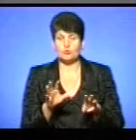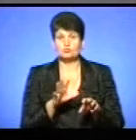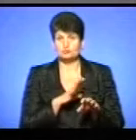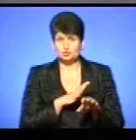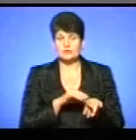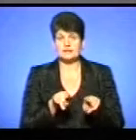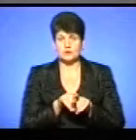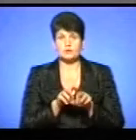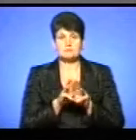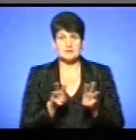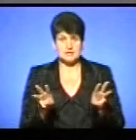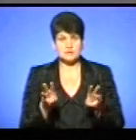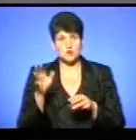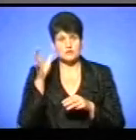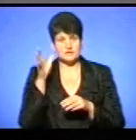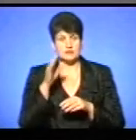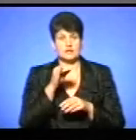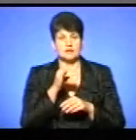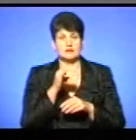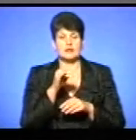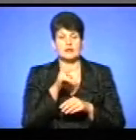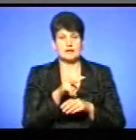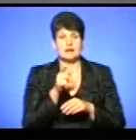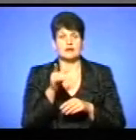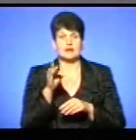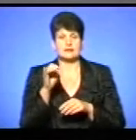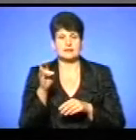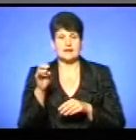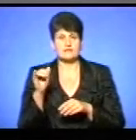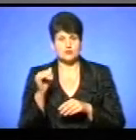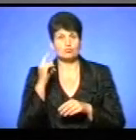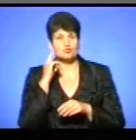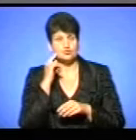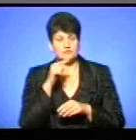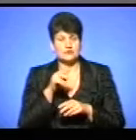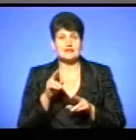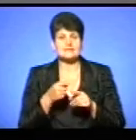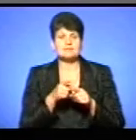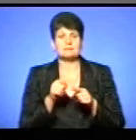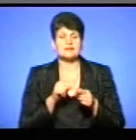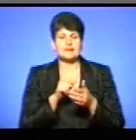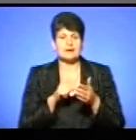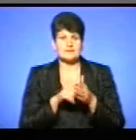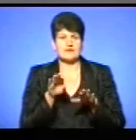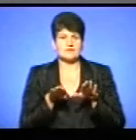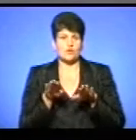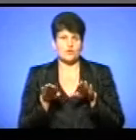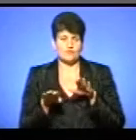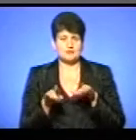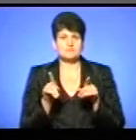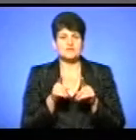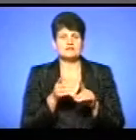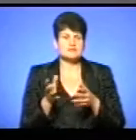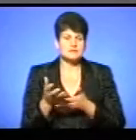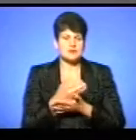освіти Лілія Гриневич, чи почули вони, і як може бути це питання врегульоване, що від вас може тут залежати? Ви зібрали ці всі